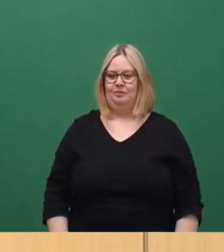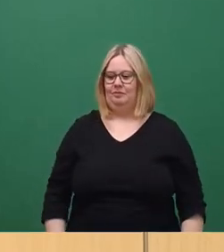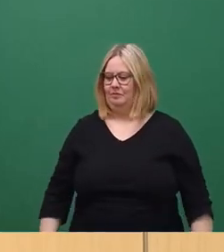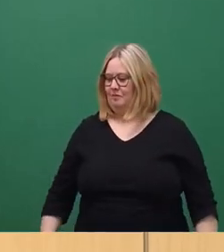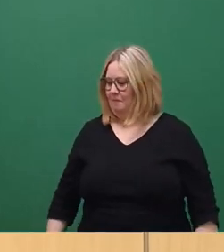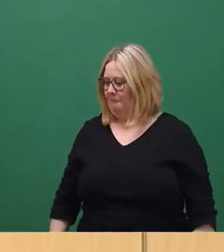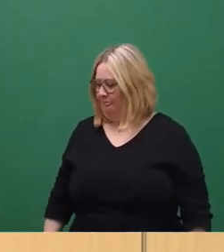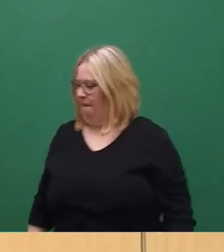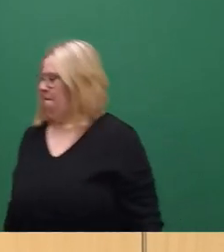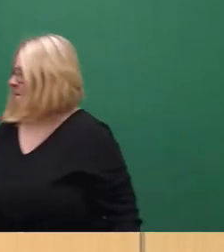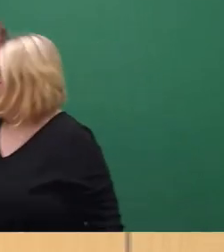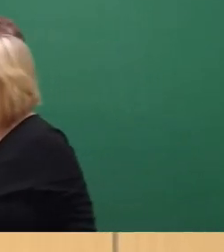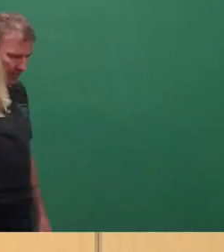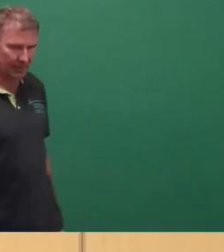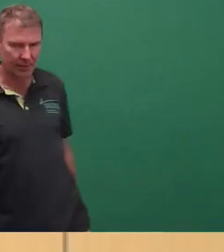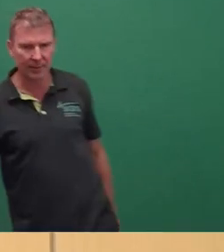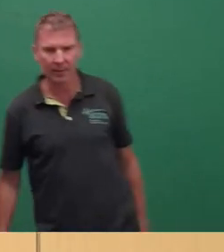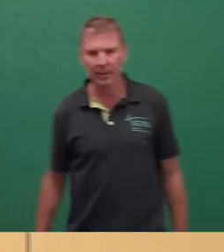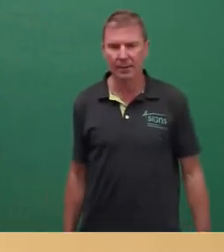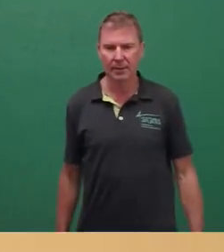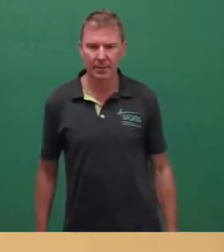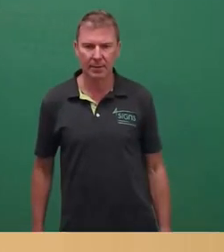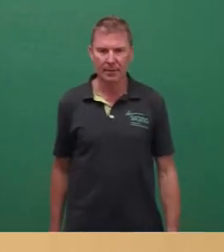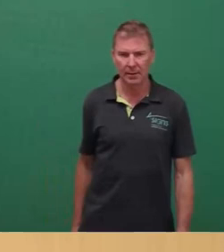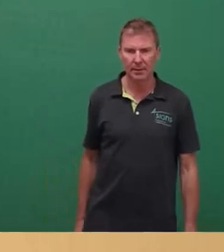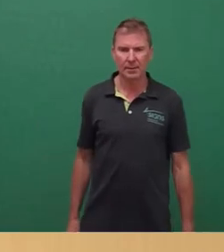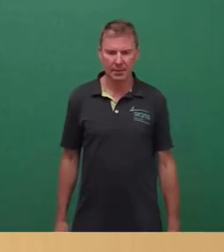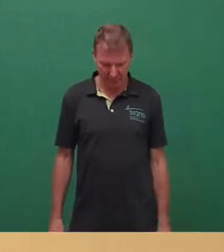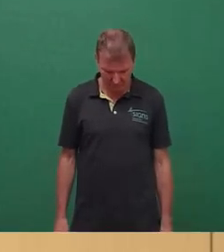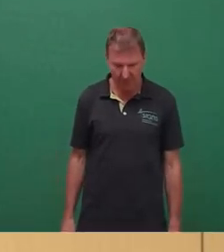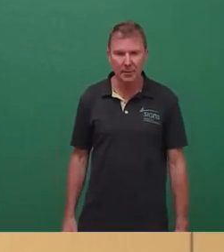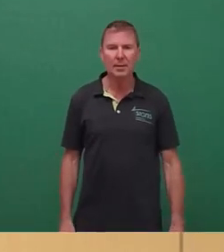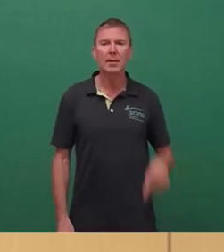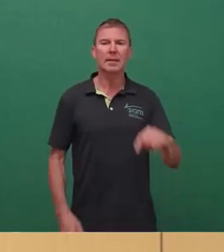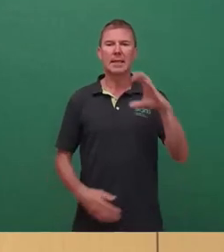Applaus So, damit steigen wir ein in die Fraktionsrunde, CDU-Fraktion.